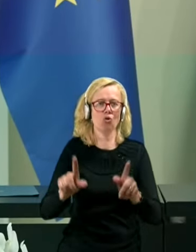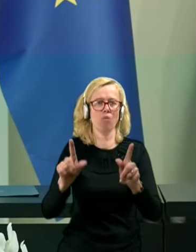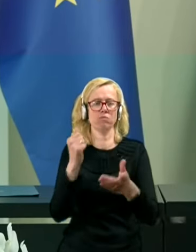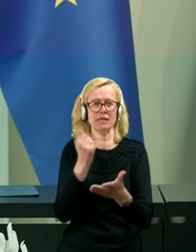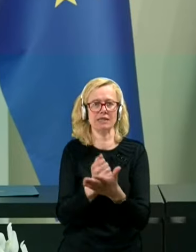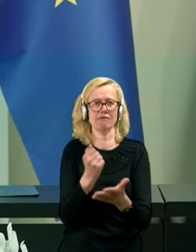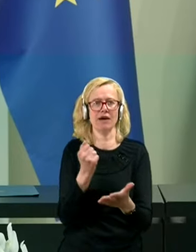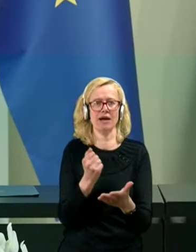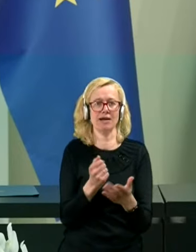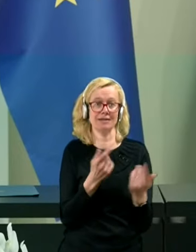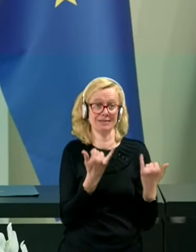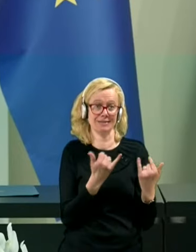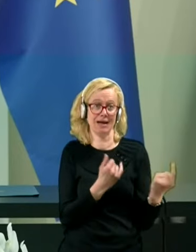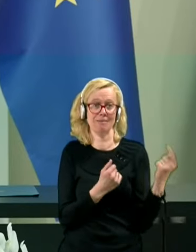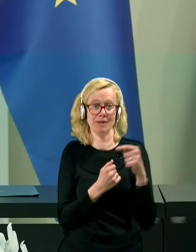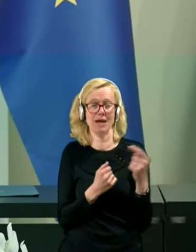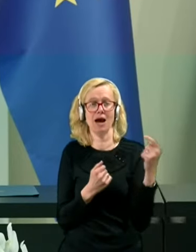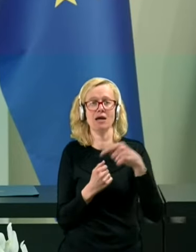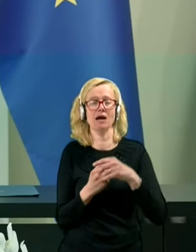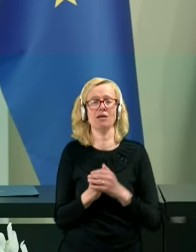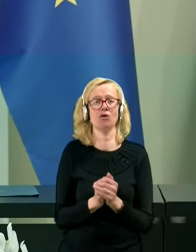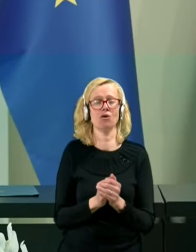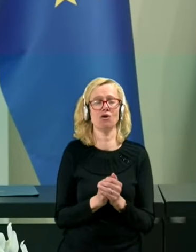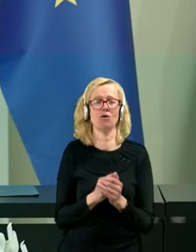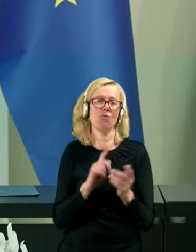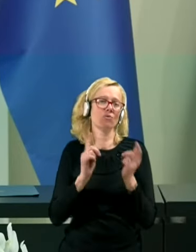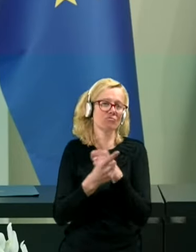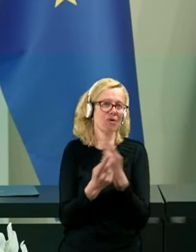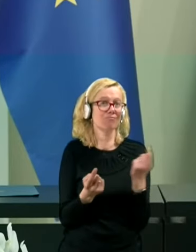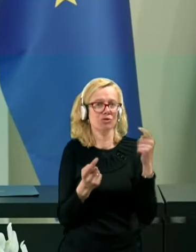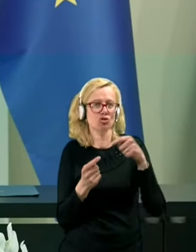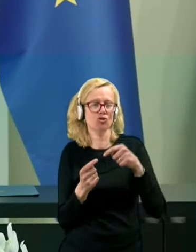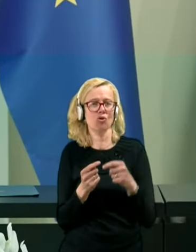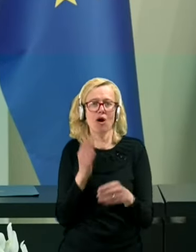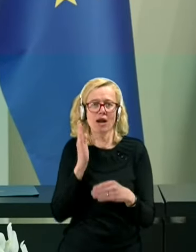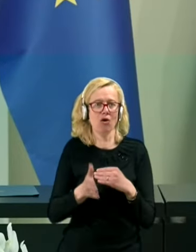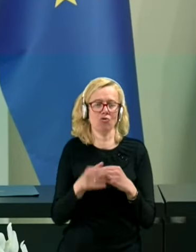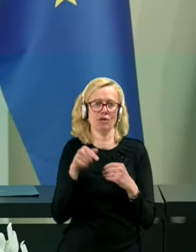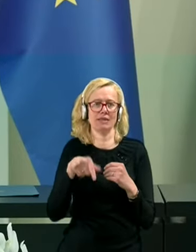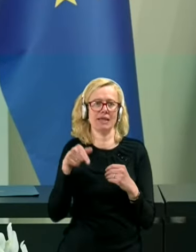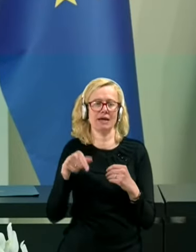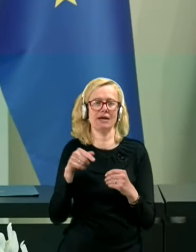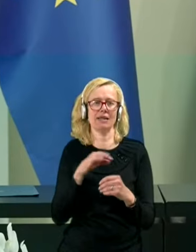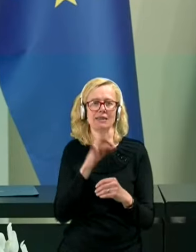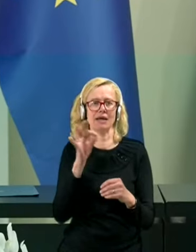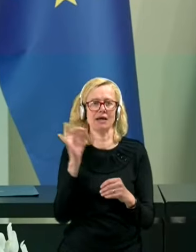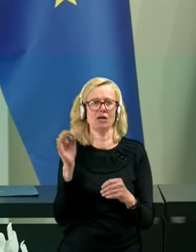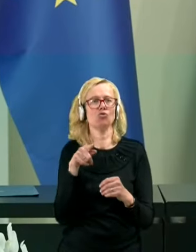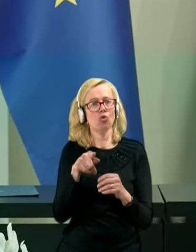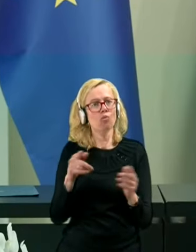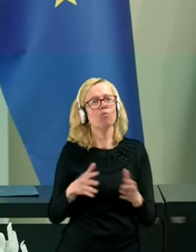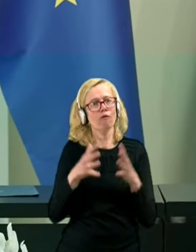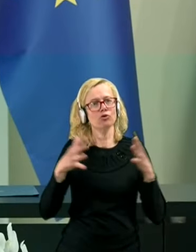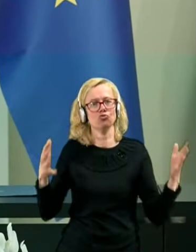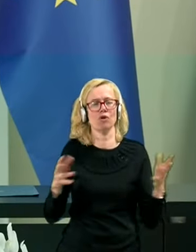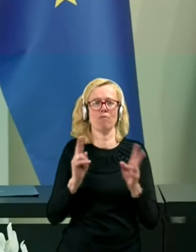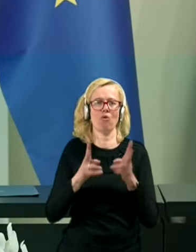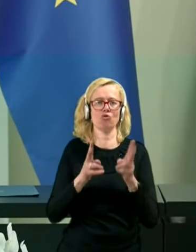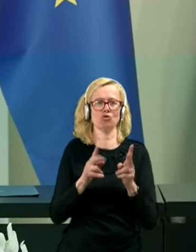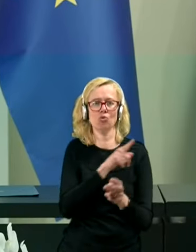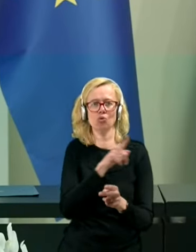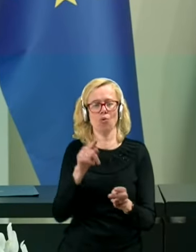katerih prihaja, pa je prišlo ravno v teh dneh, kar se pač povečuje možnosti, da do poletja